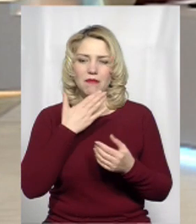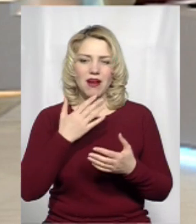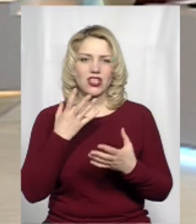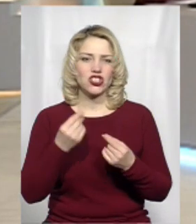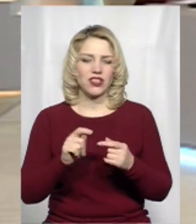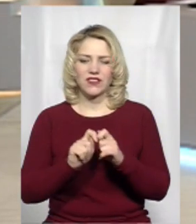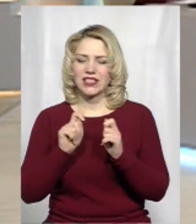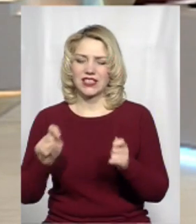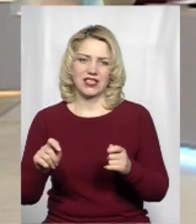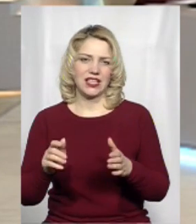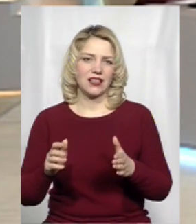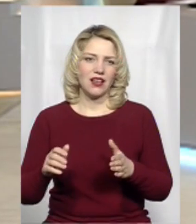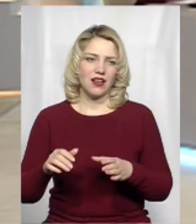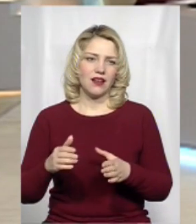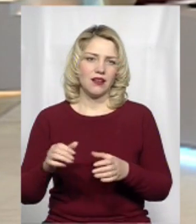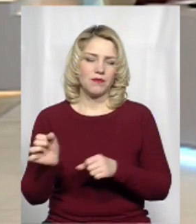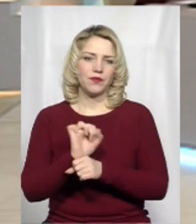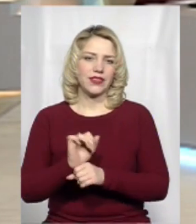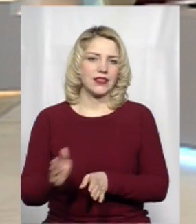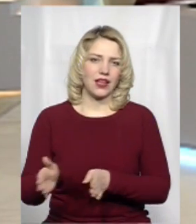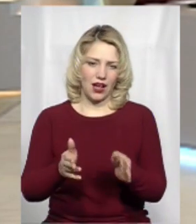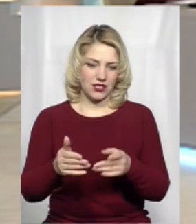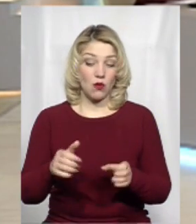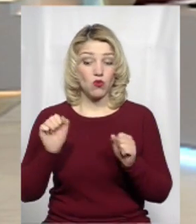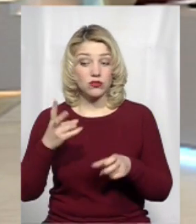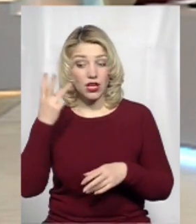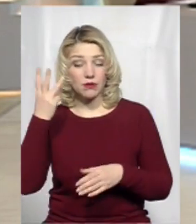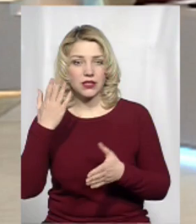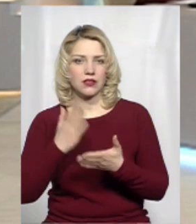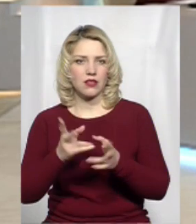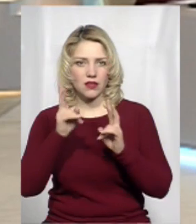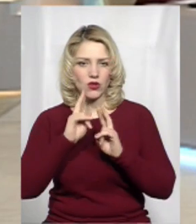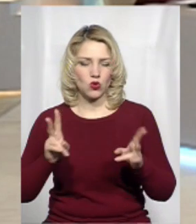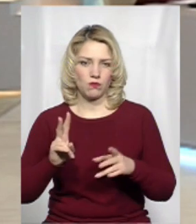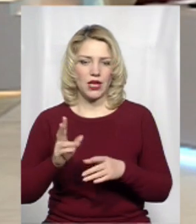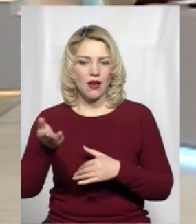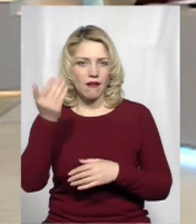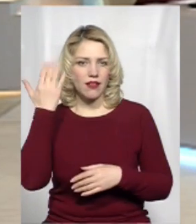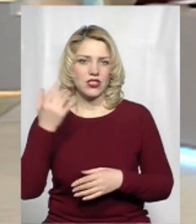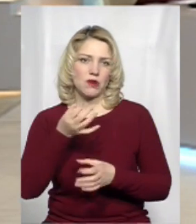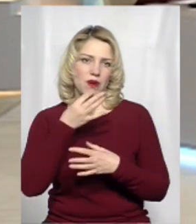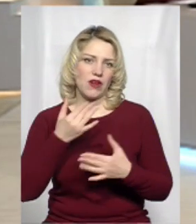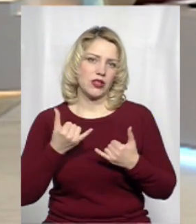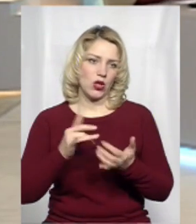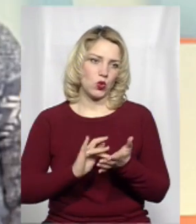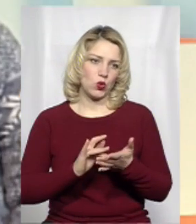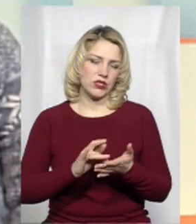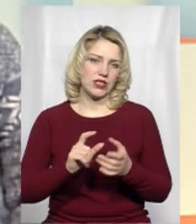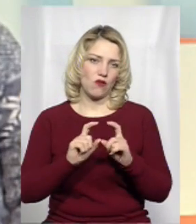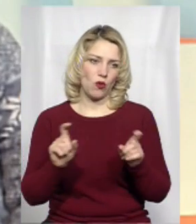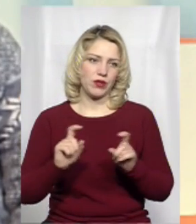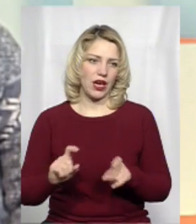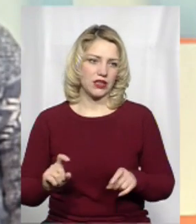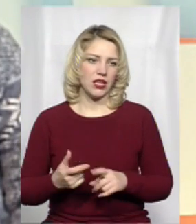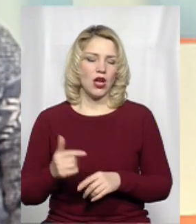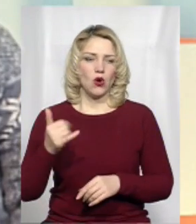відкрили для себе якісь невідомі, раніше, привабливі для туристів об'єкти? Я вам хочу сказати, що в